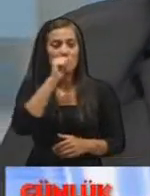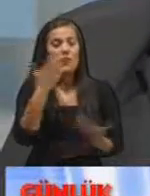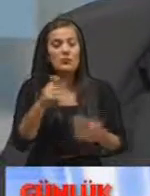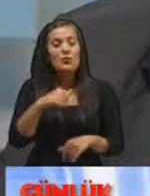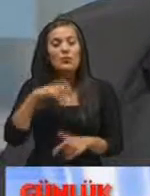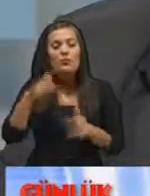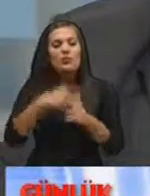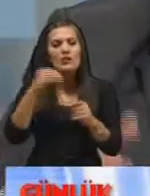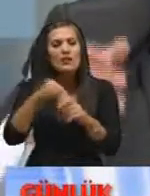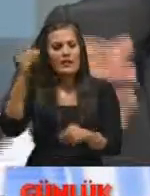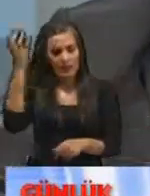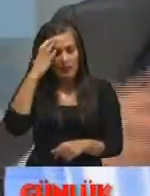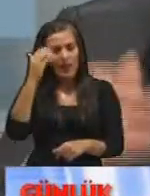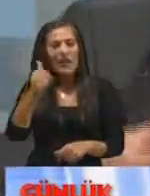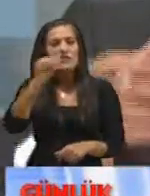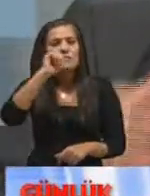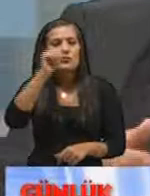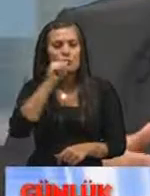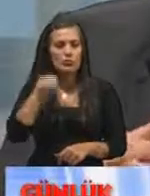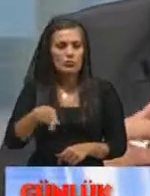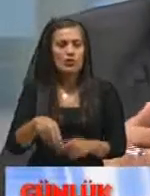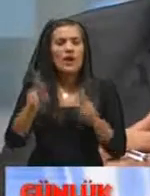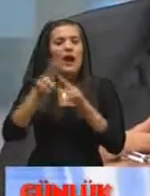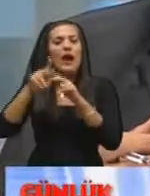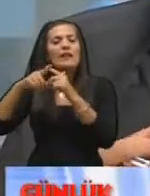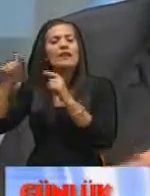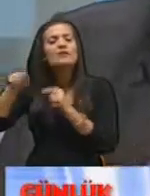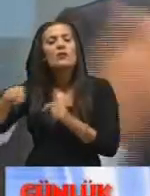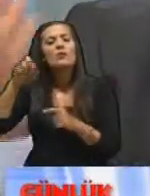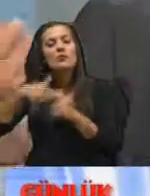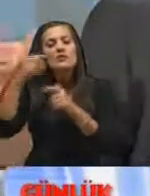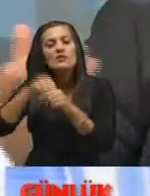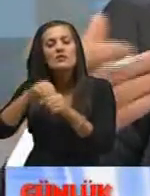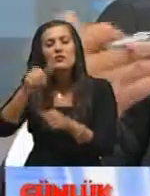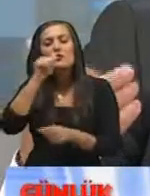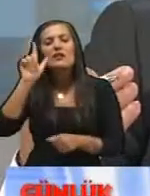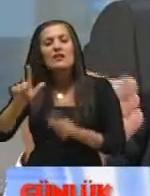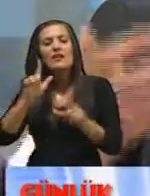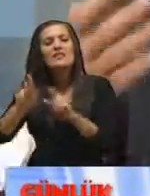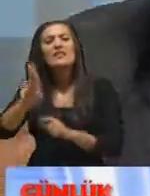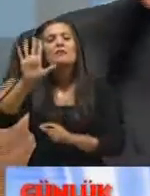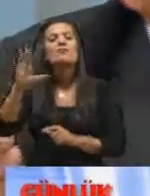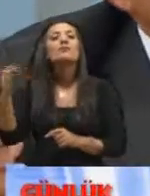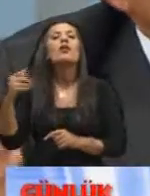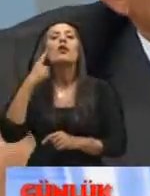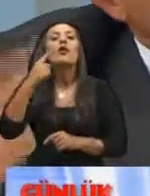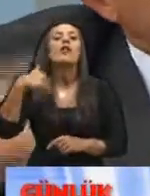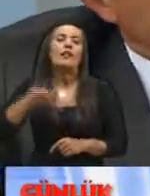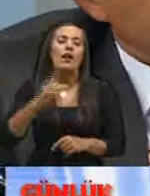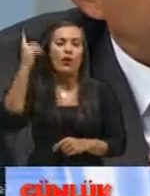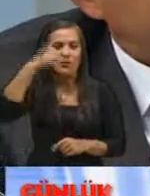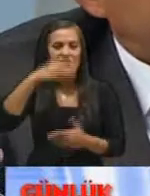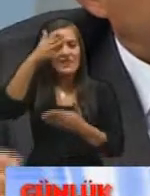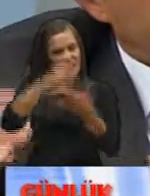içme suyu projesiydi fakat KKTC nüfusunun şu andaki su ihtiyacı 75 milyona göre değil onun için nedendi?